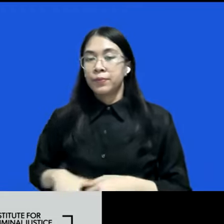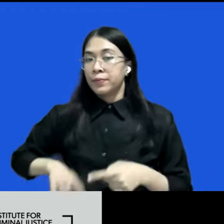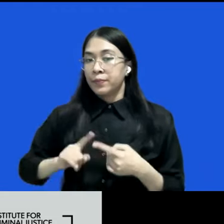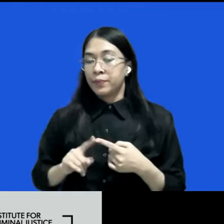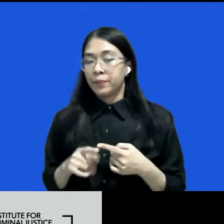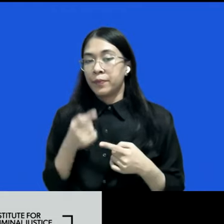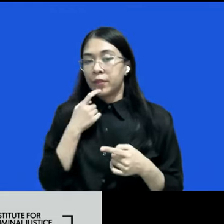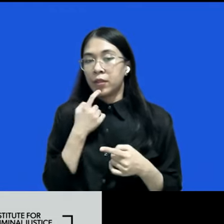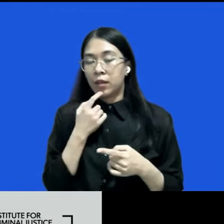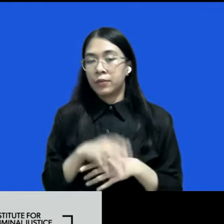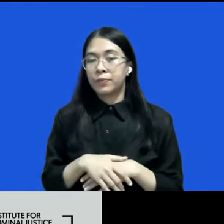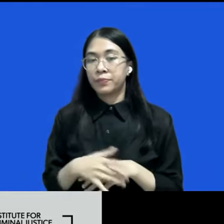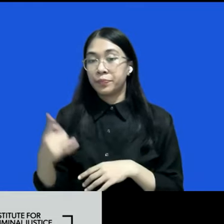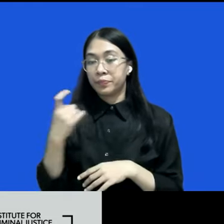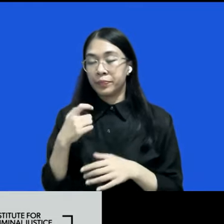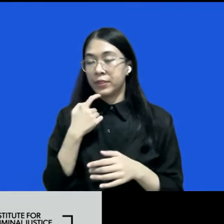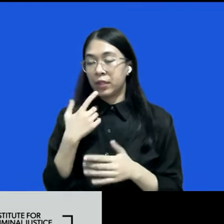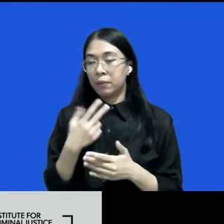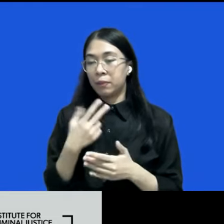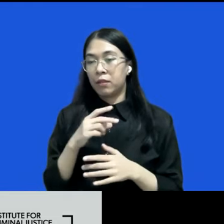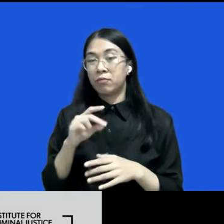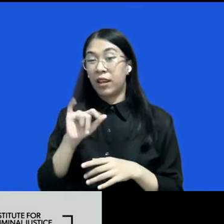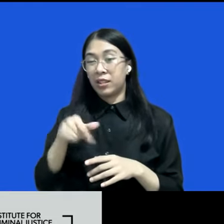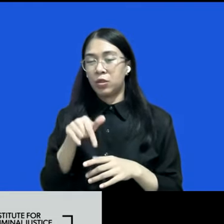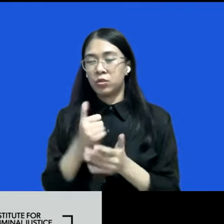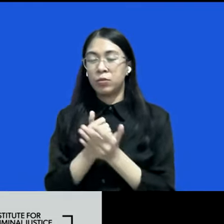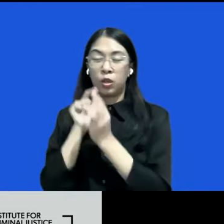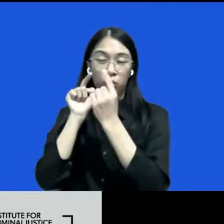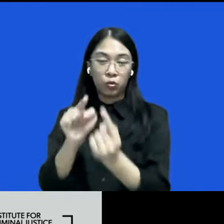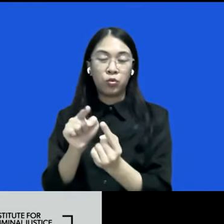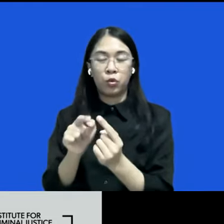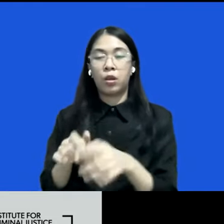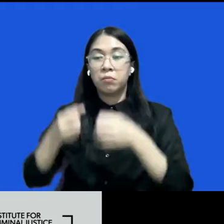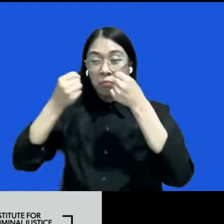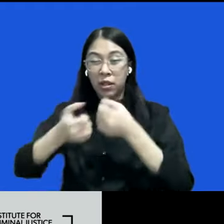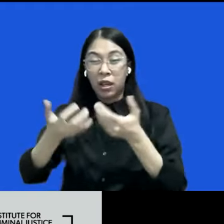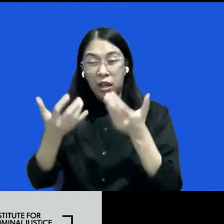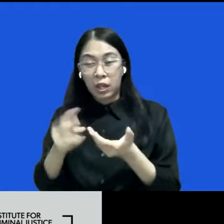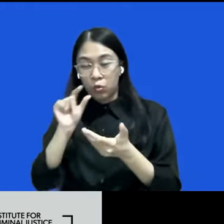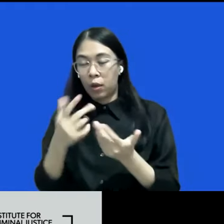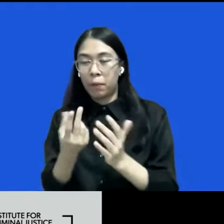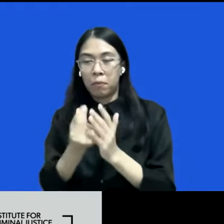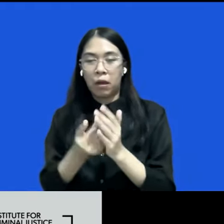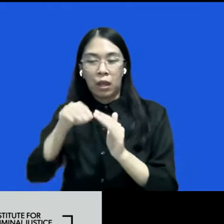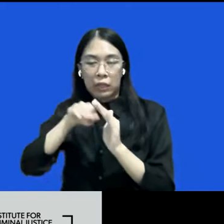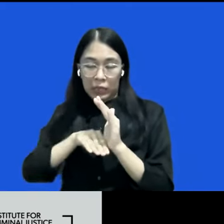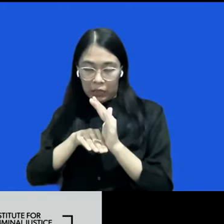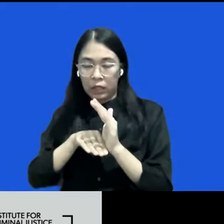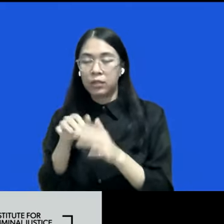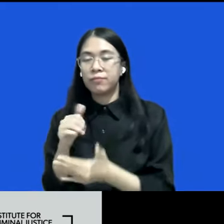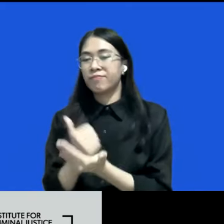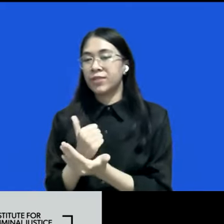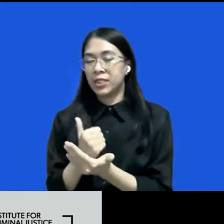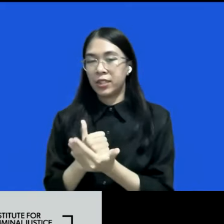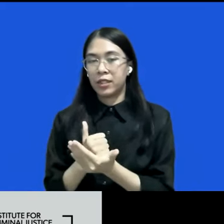pertanyaan soal apakah restoratif justice itu hanya ditujukan untuk tindak pidana ringan untuk mengurangi biaya sebenarnya ini